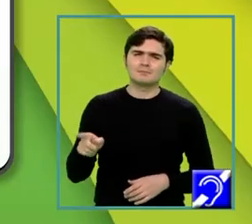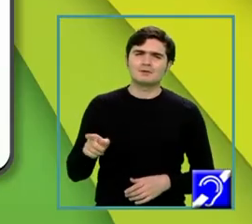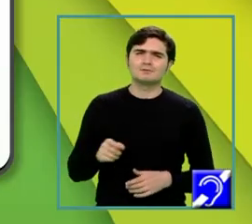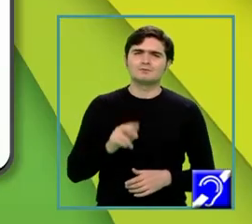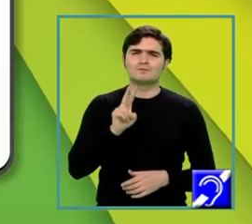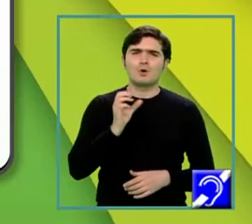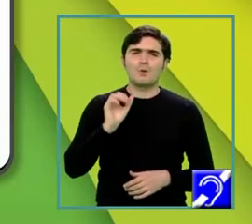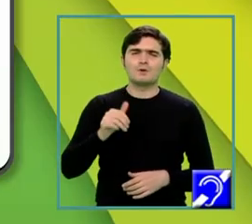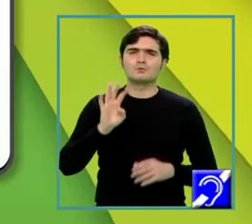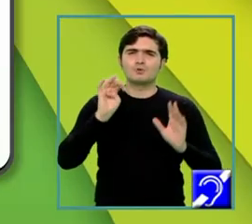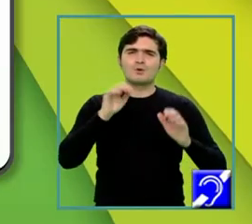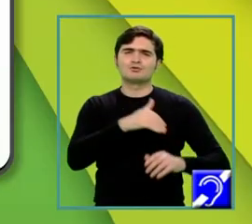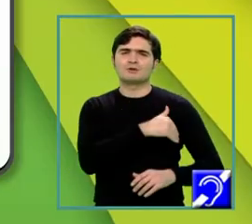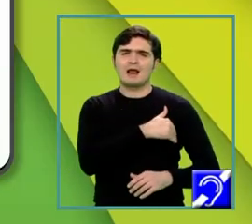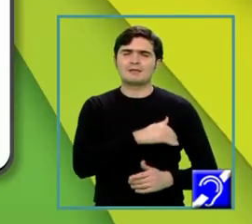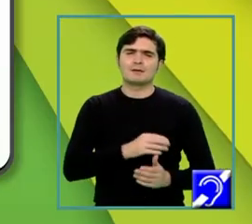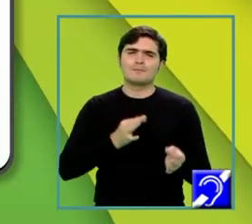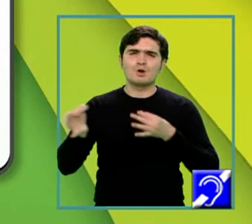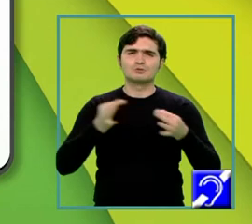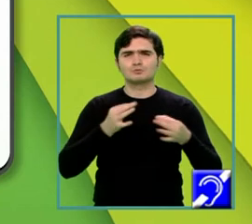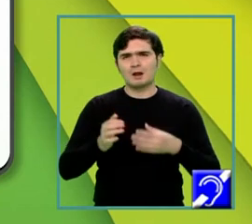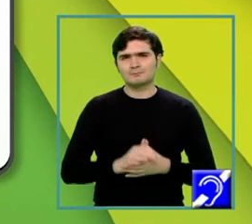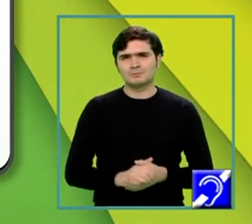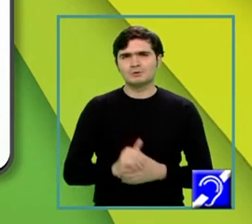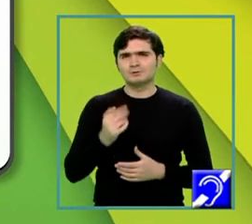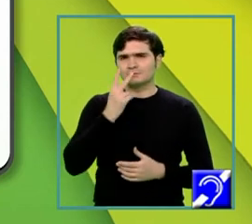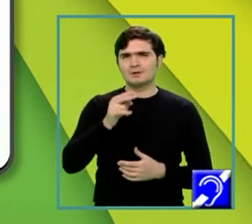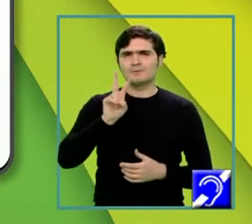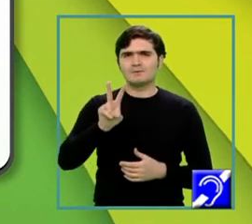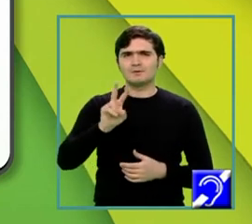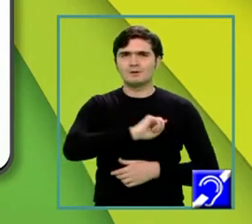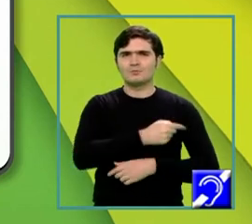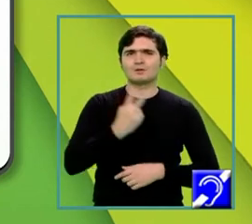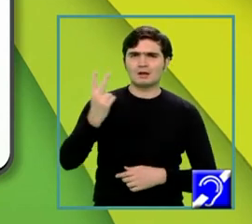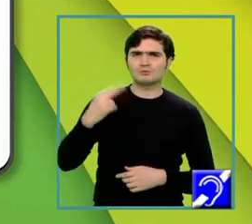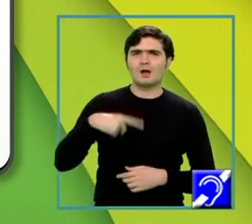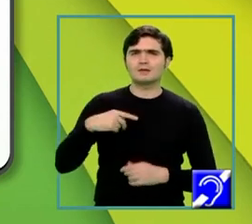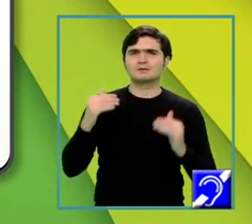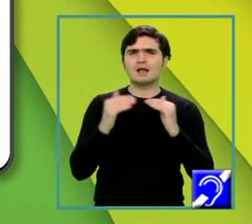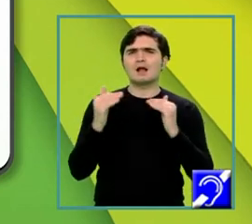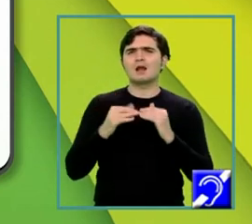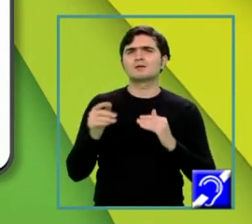VOM de 90 de grade măsura și avem că VO la puterea a doua este egal cu